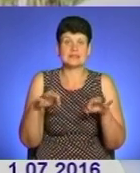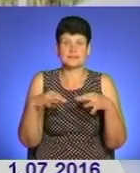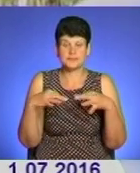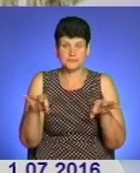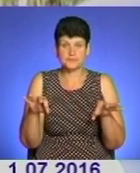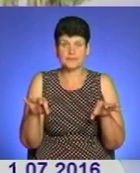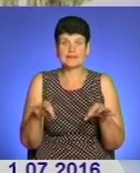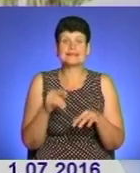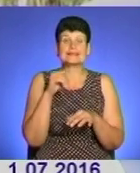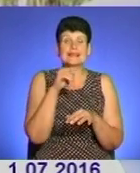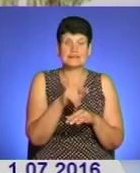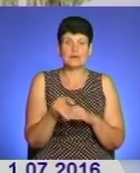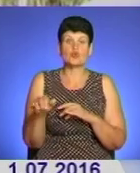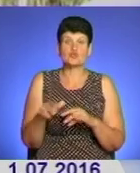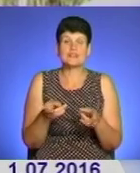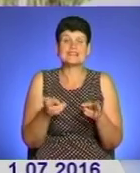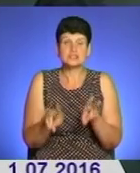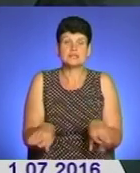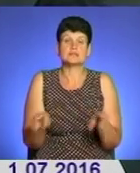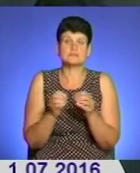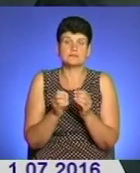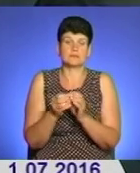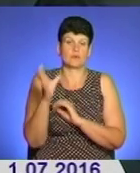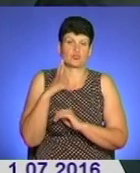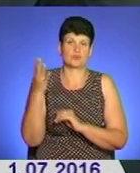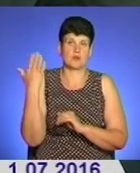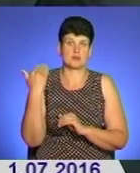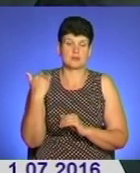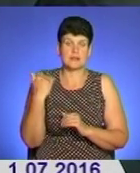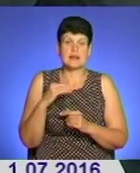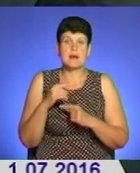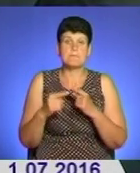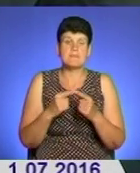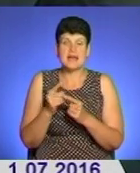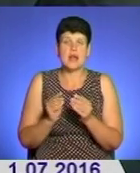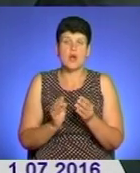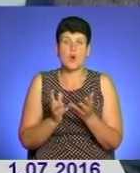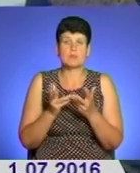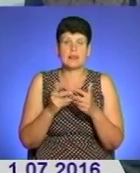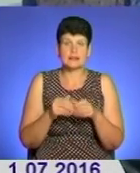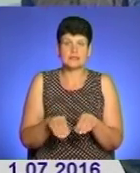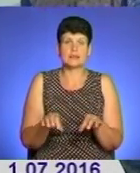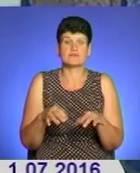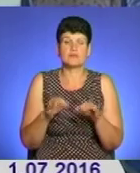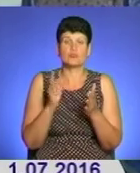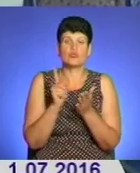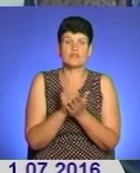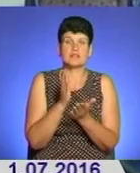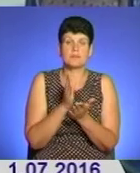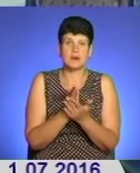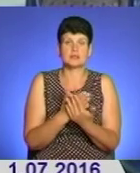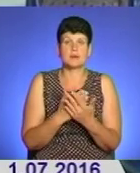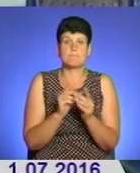засоби, для них процедура залишається без змін. Для переобладнання автівки власники транспортного засобу повинні мати при собі